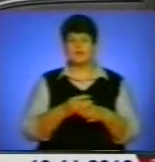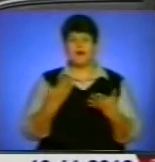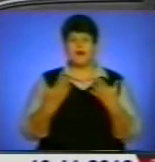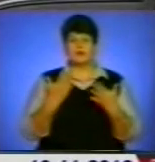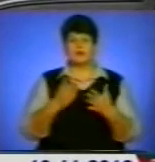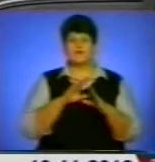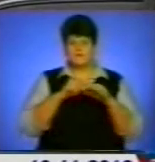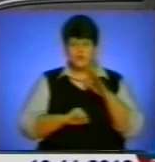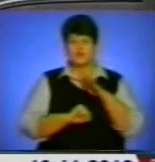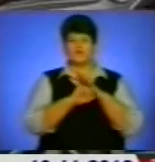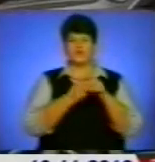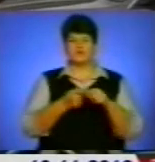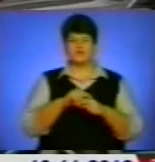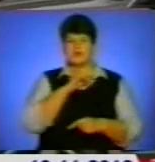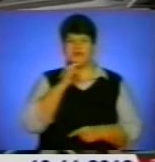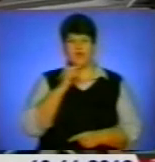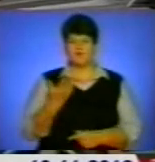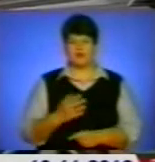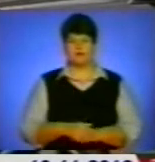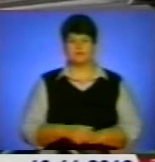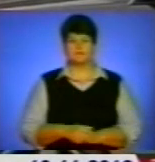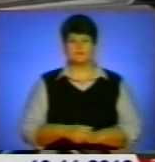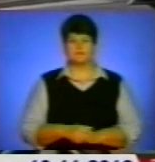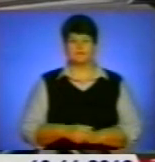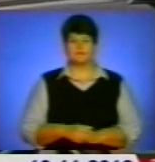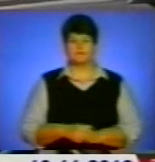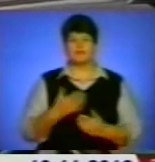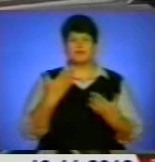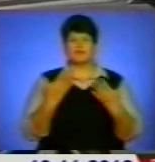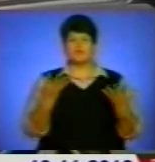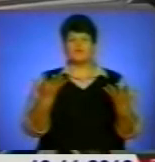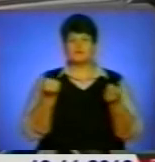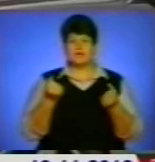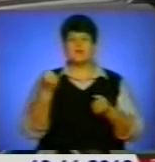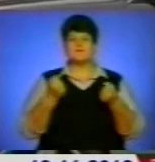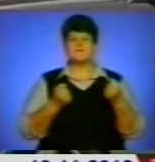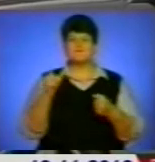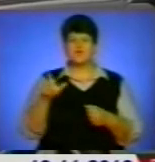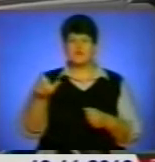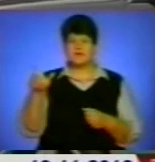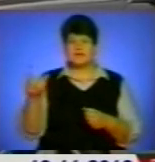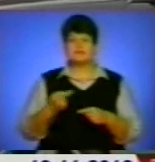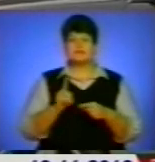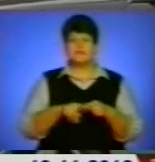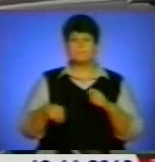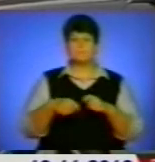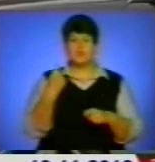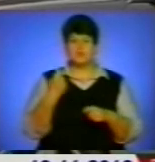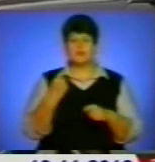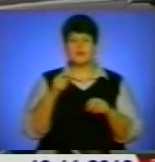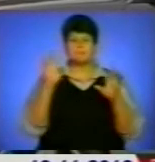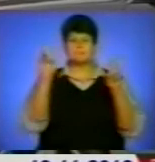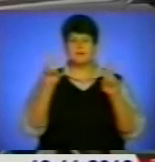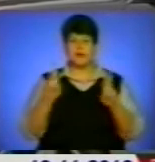неувага самих водіїв. Якщо взяти водіїв, найчастіше порушення правил дорожнього руху – це є